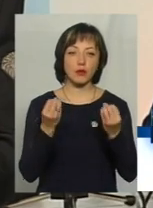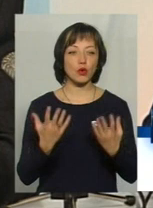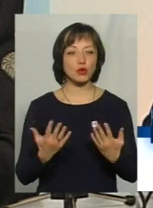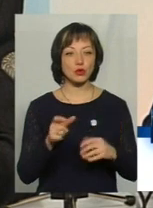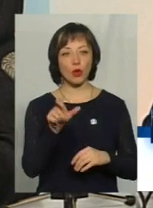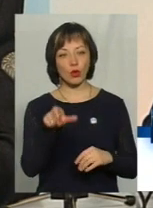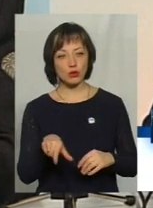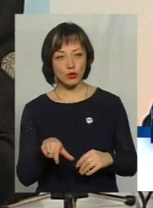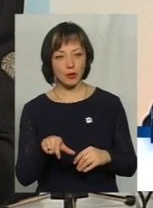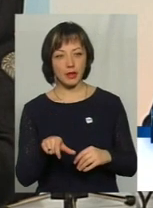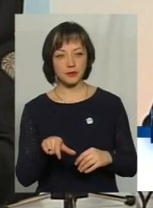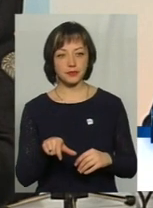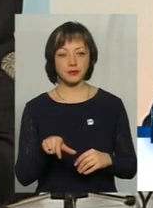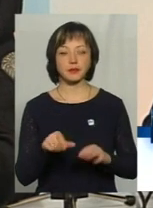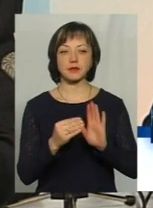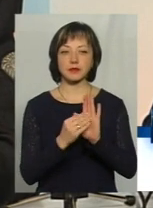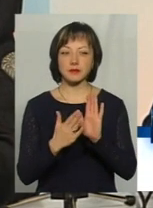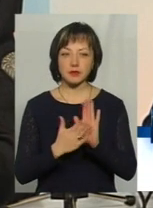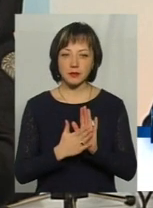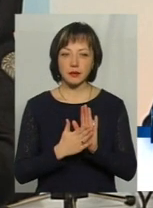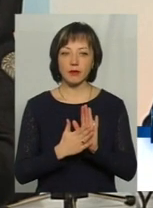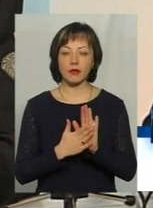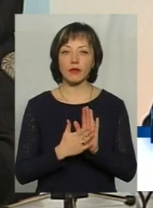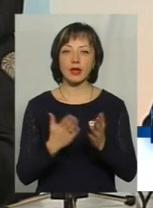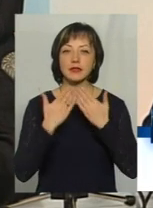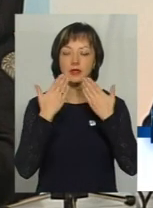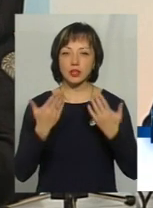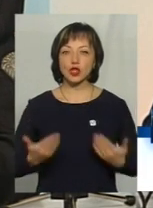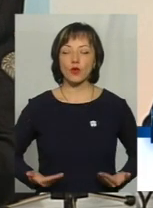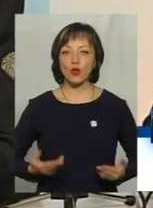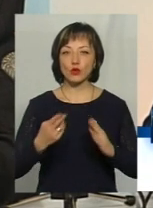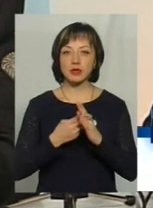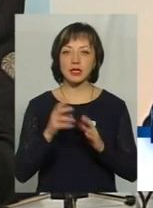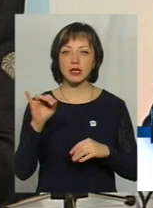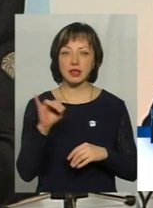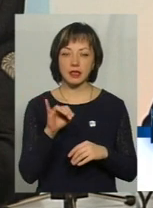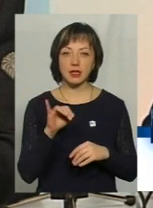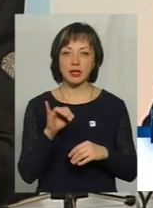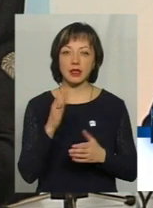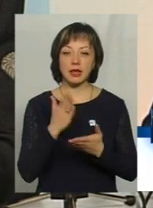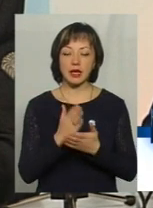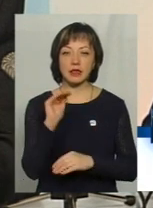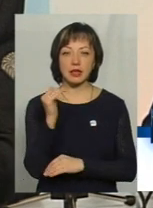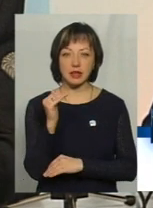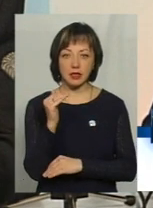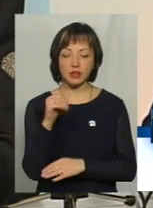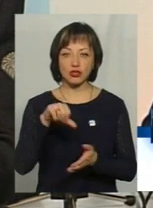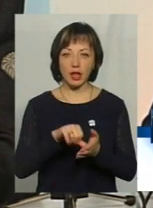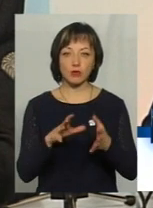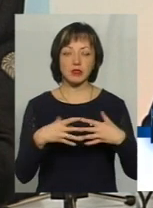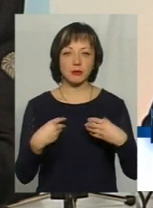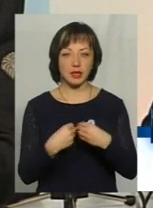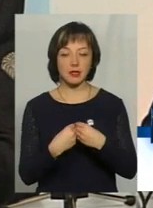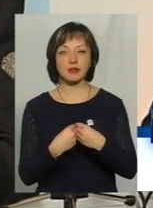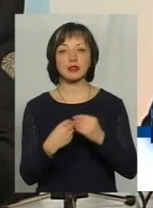особа задекларує, яка зверталася за житловою субсидією і де є дитина членом сім